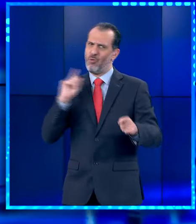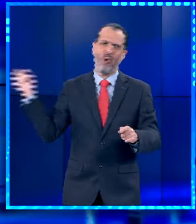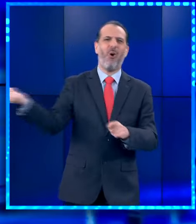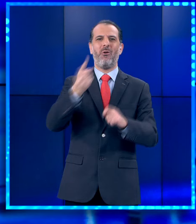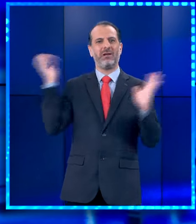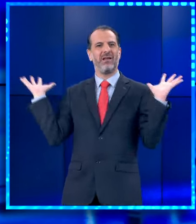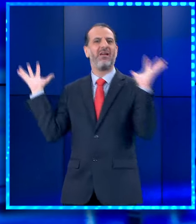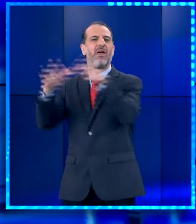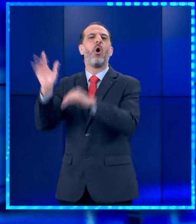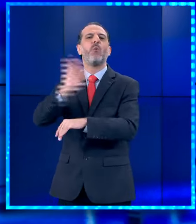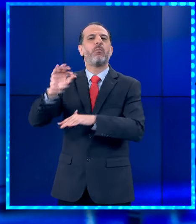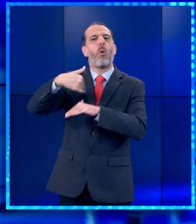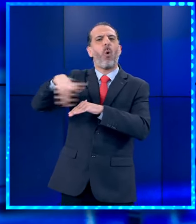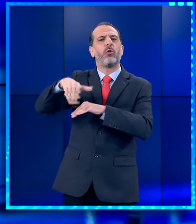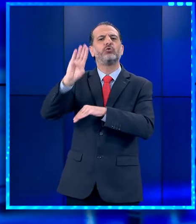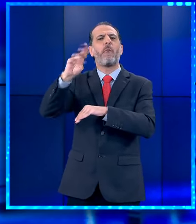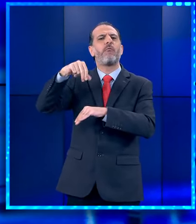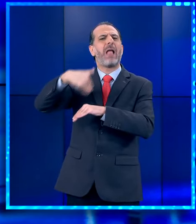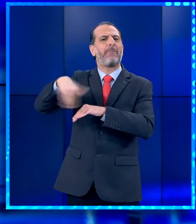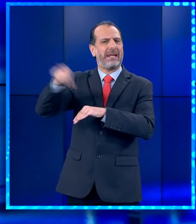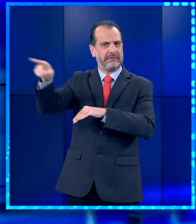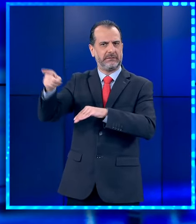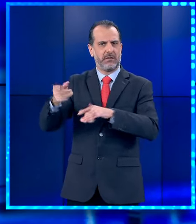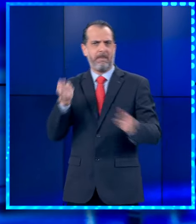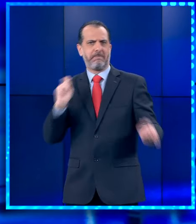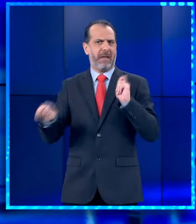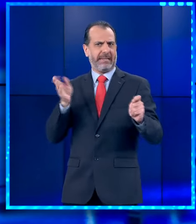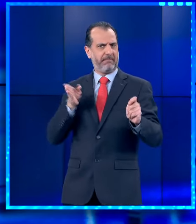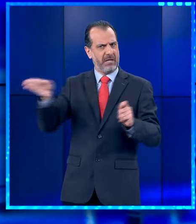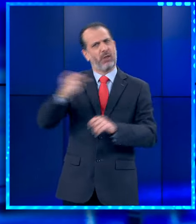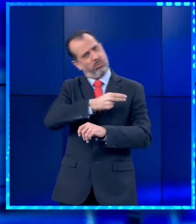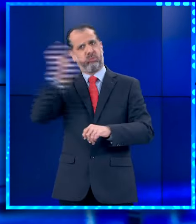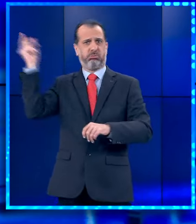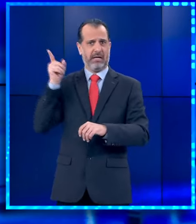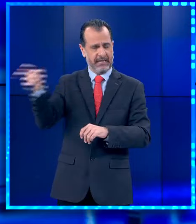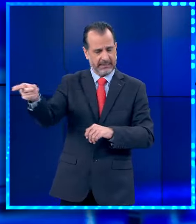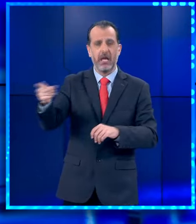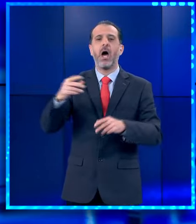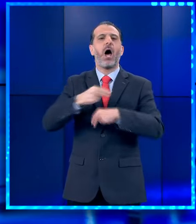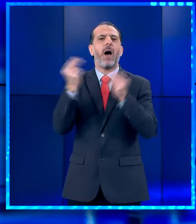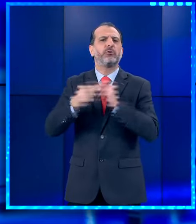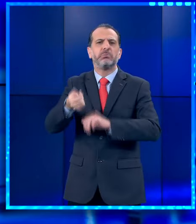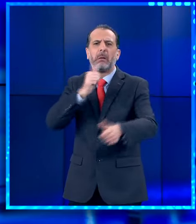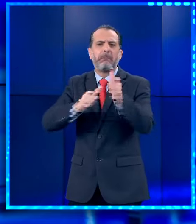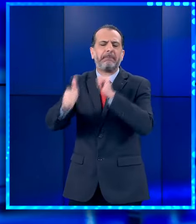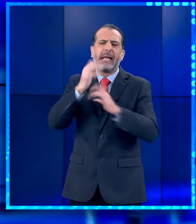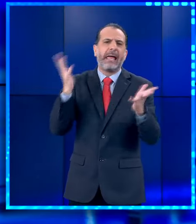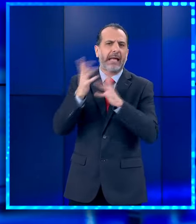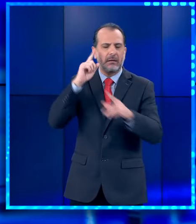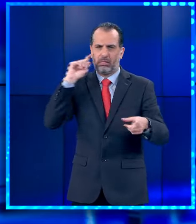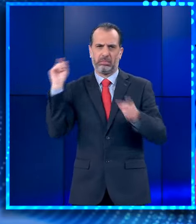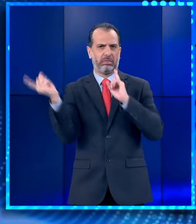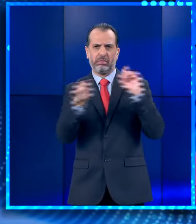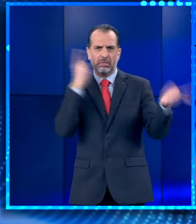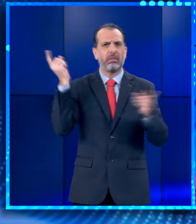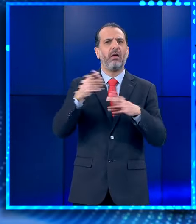στιλεοφόρο Βουλιαγμένης. Οι ανήλικοί βρέθηκαν για να διασκεδάσουν στο χορό που είχαν διοργανώσει τα 15 μελιτών σχόλειων τους. Περισσότερα θα